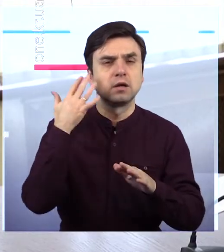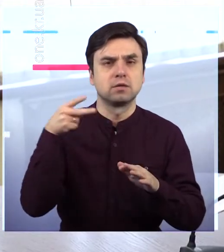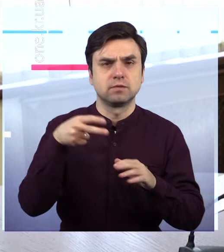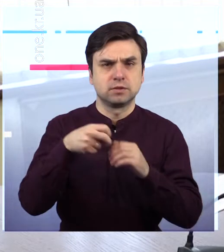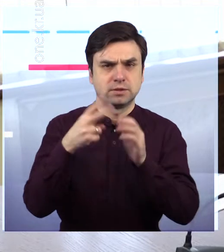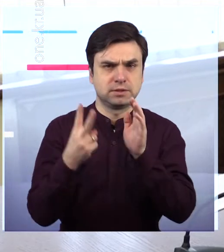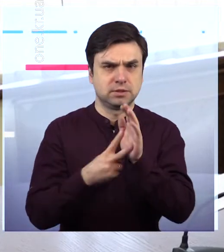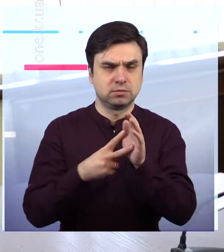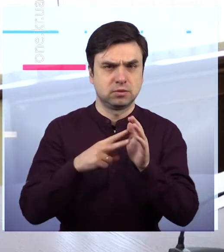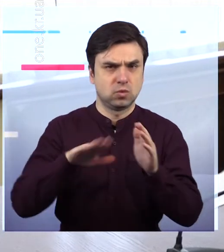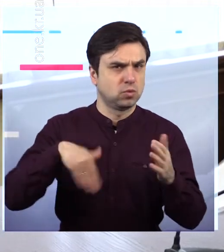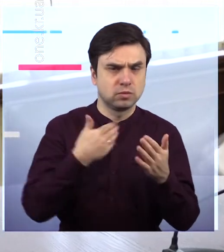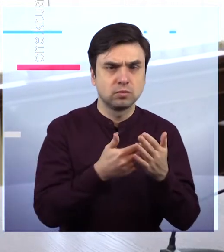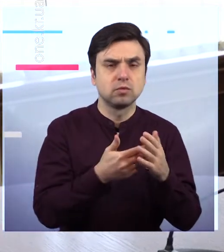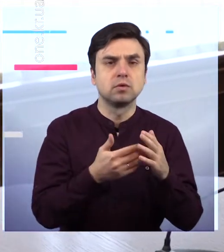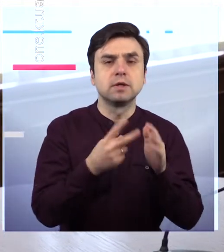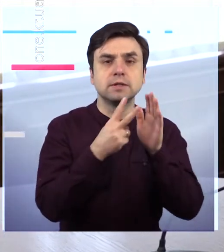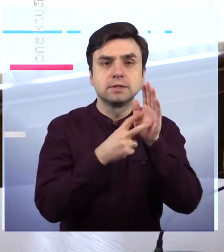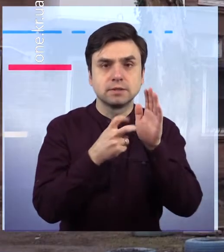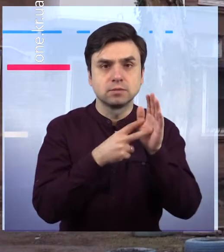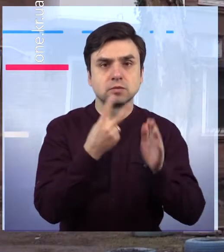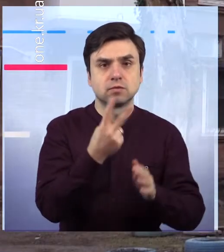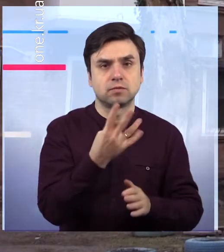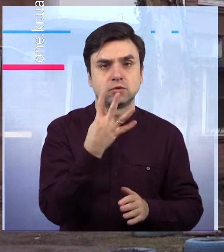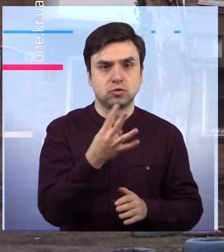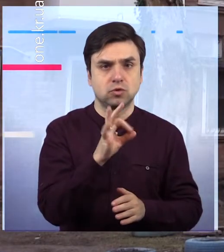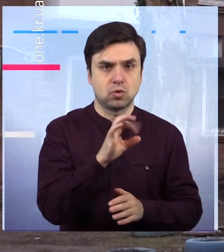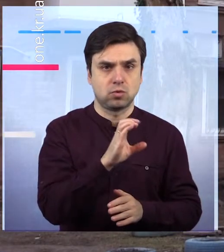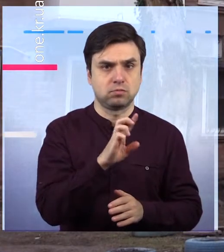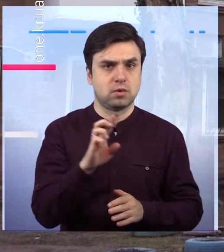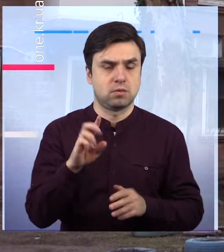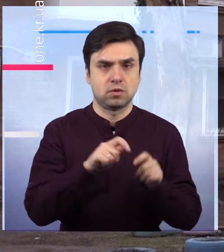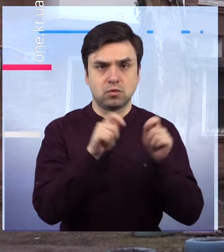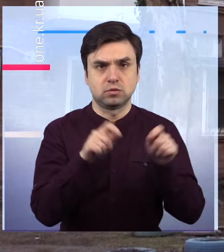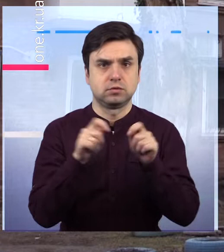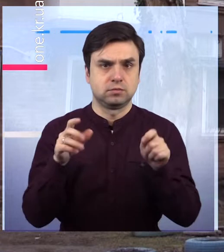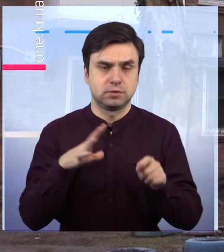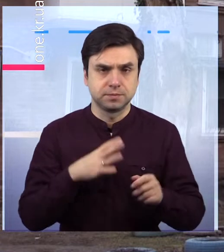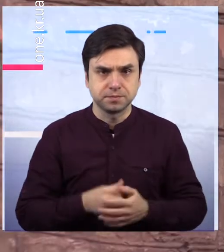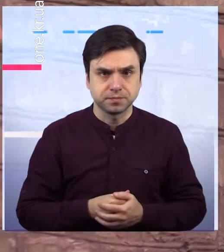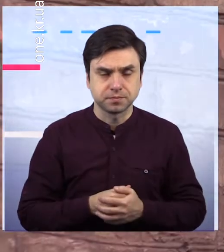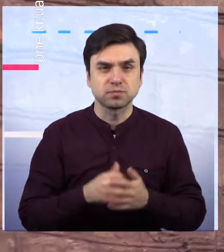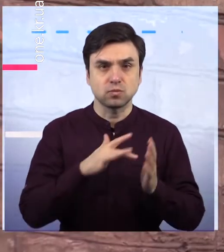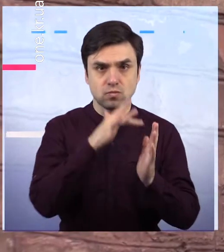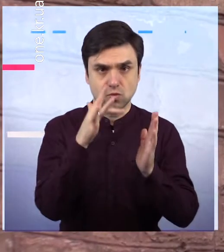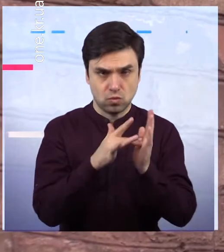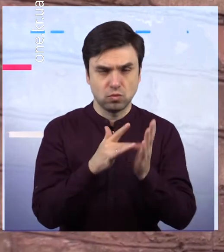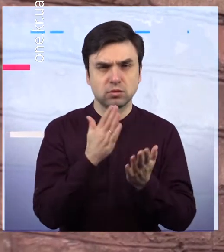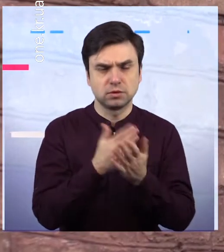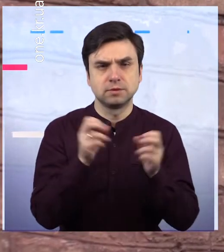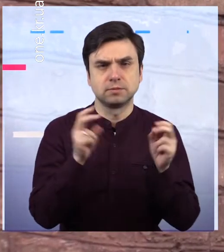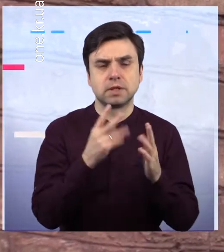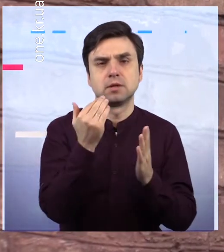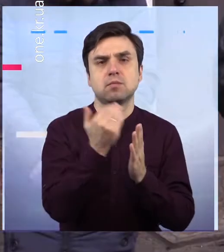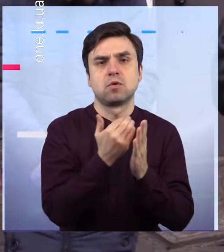мапі міста вже з'явилось 724. З 2011 року в рамках міської програми підтримки ОСББ з бюджету